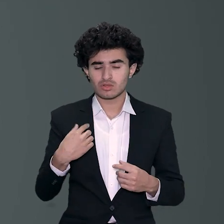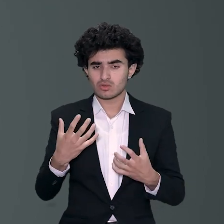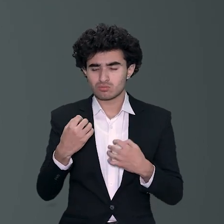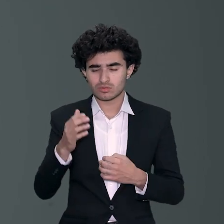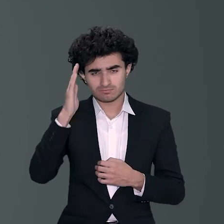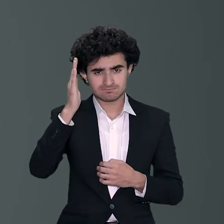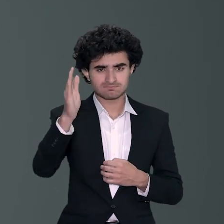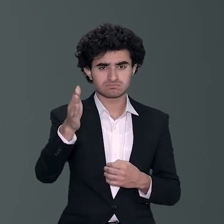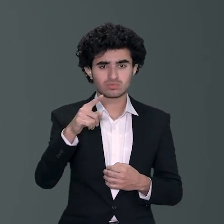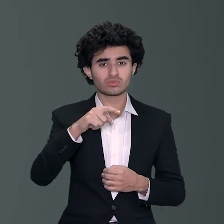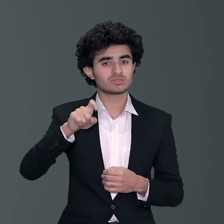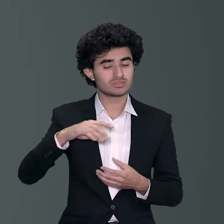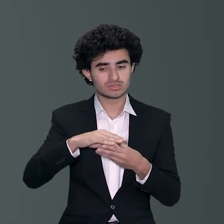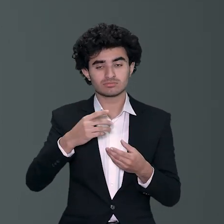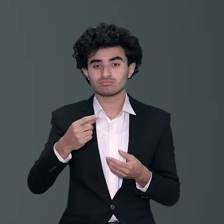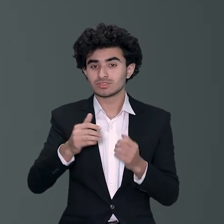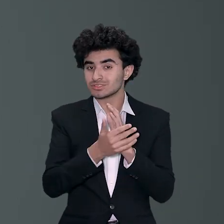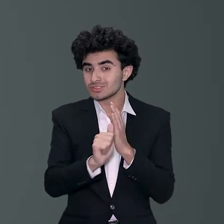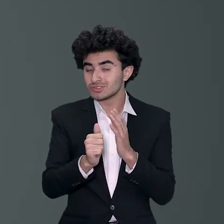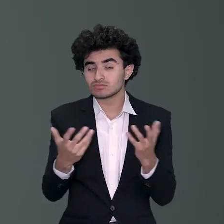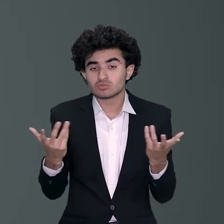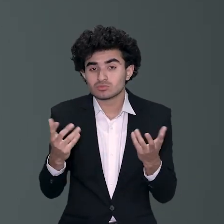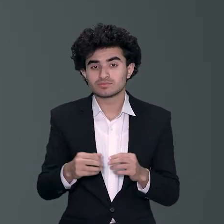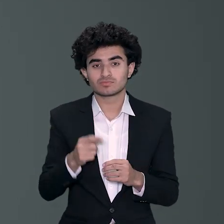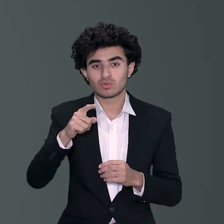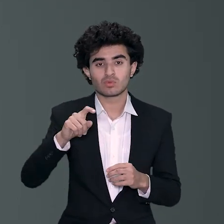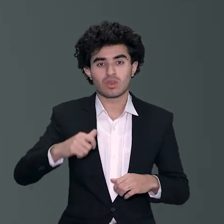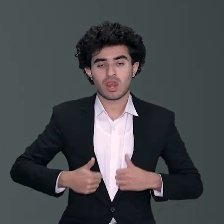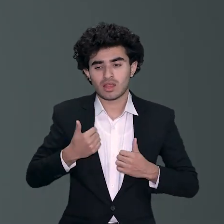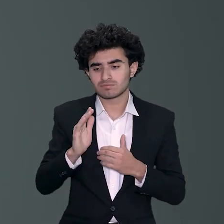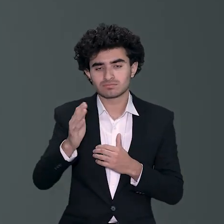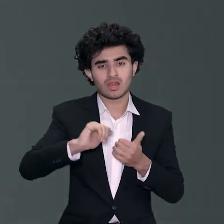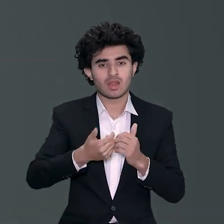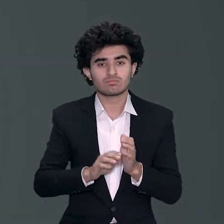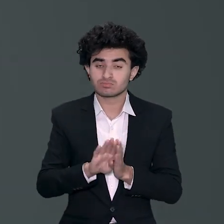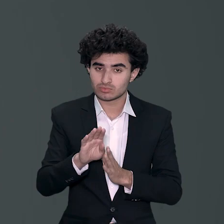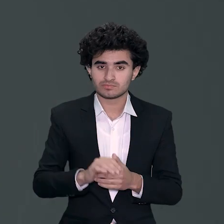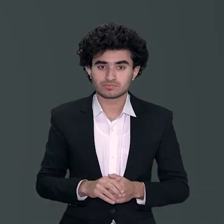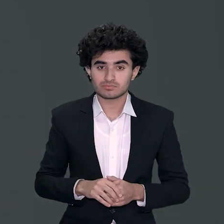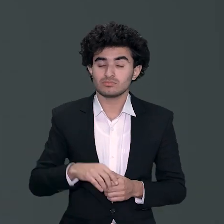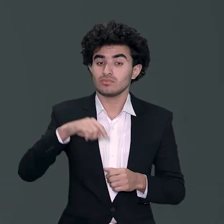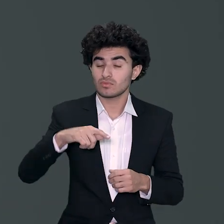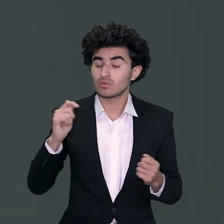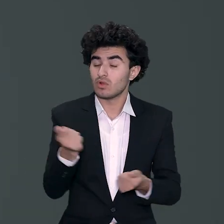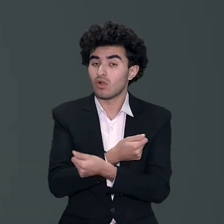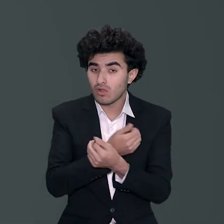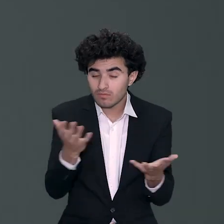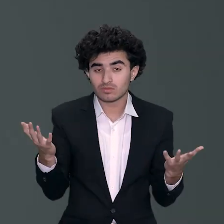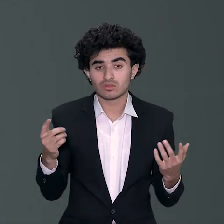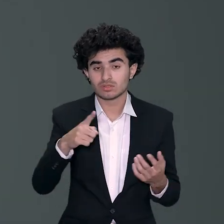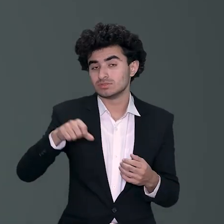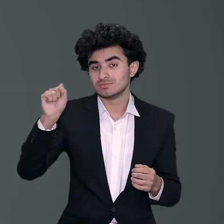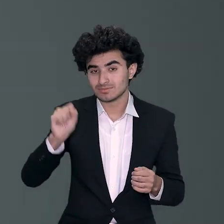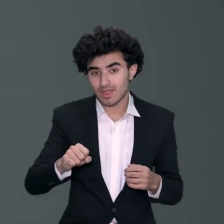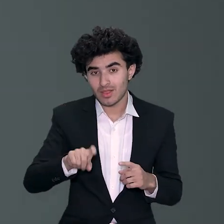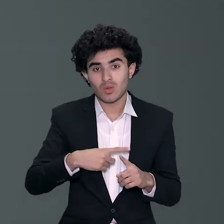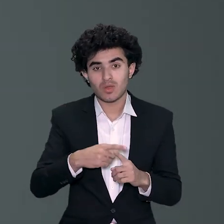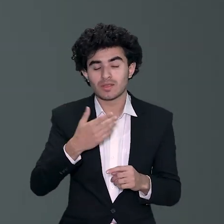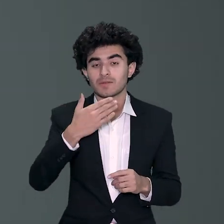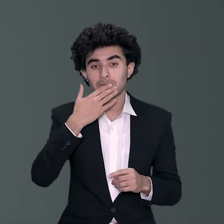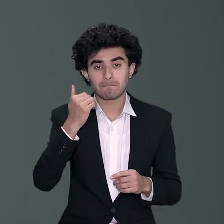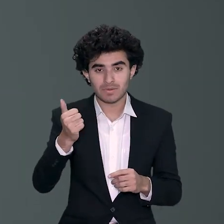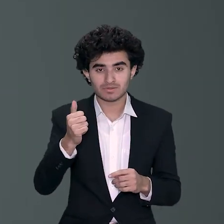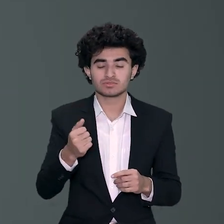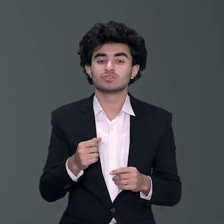اچھا بننے کے لیے اور انسان کو زنگی میں کچھ بڑھا کرنے کے لیے کیا skill set چاہیے ہوتے ہیں کس طرح انسان خود کو improve کرتا ہے